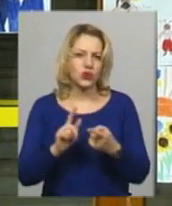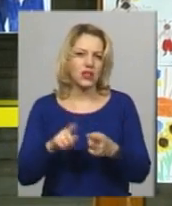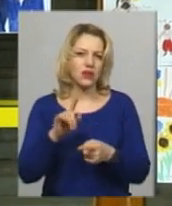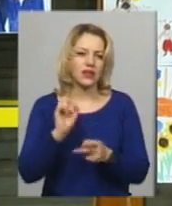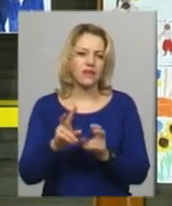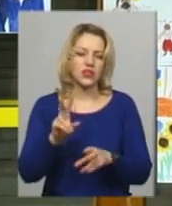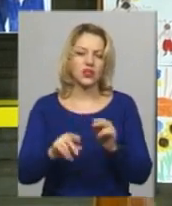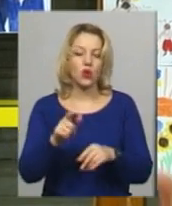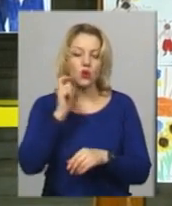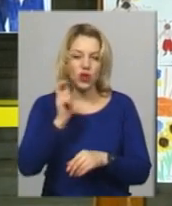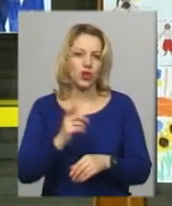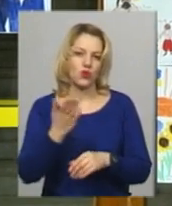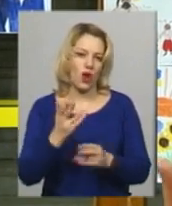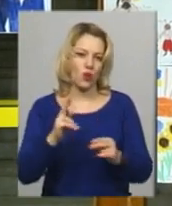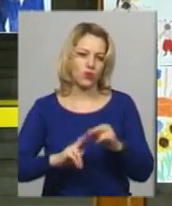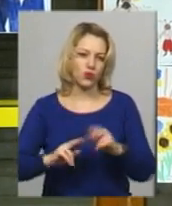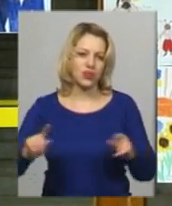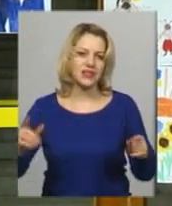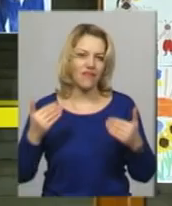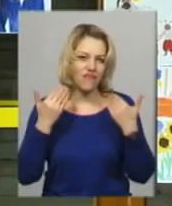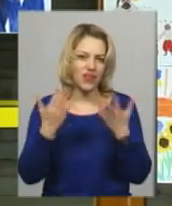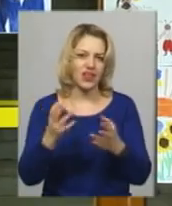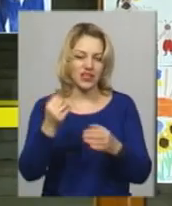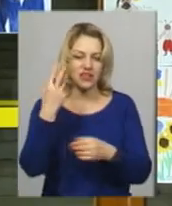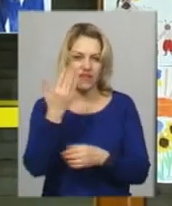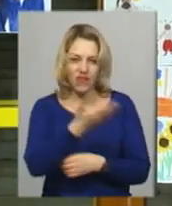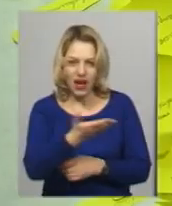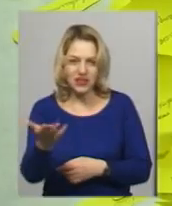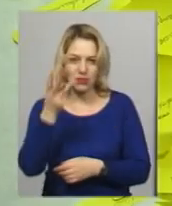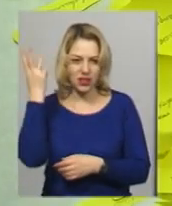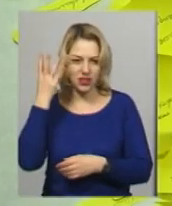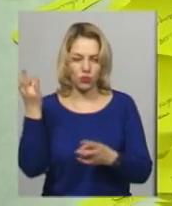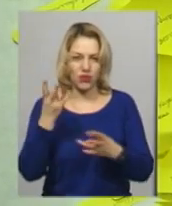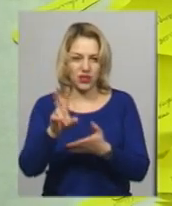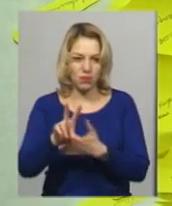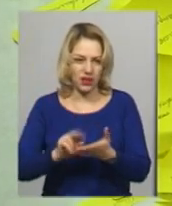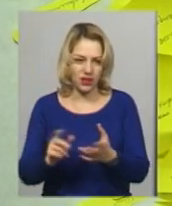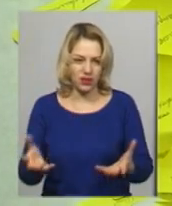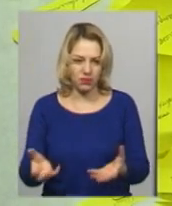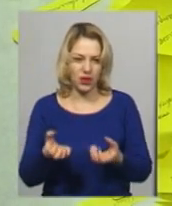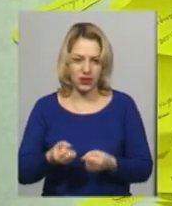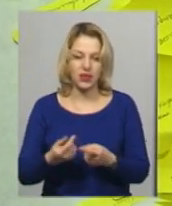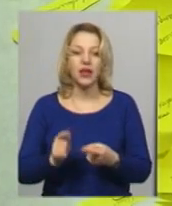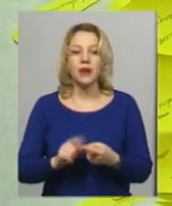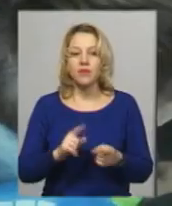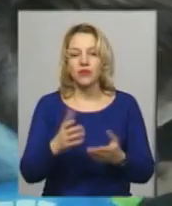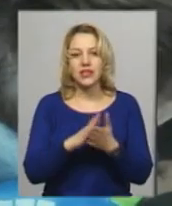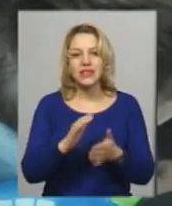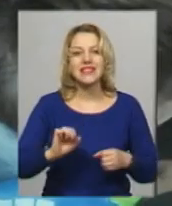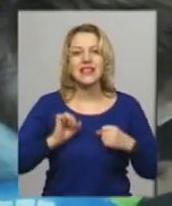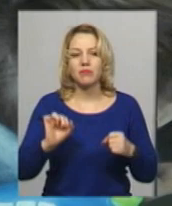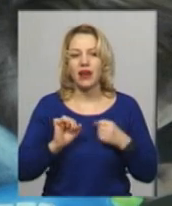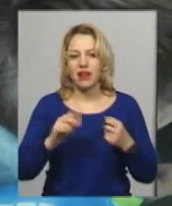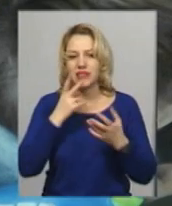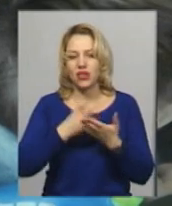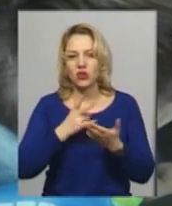будуєте ви, і з вас, з Хмельницького, повинні всі брати приклад. За словами авторки книги, у книзі вона намагалася у доступній казковій